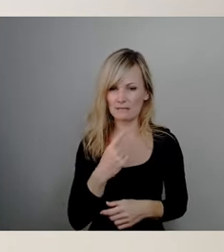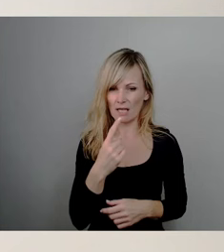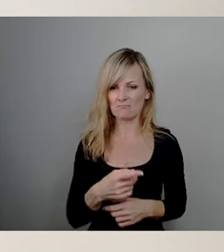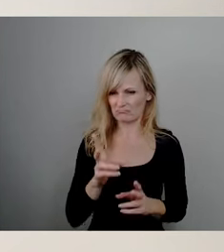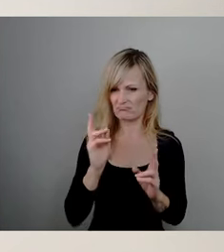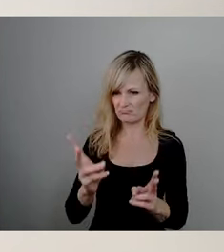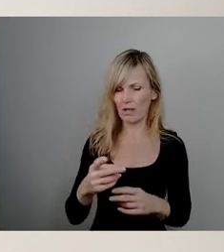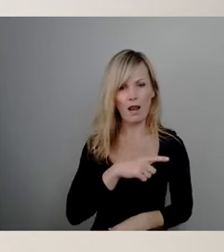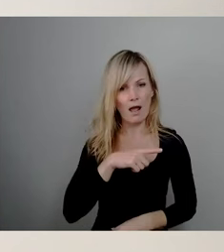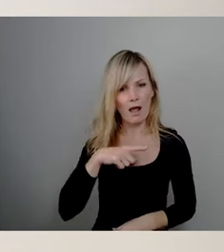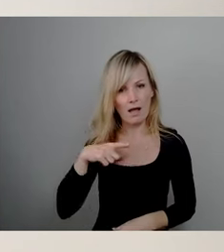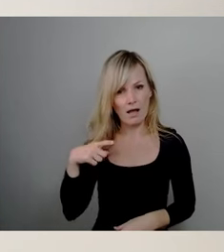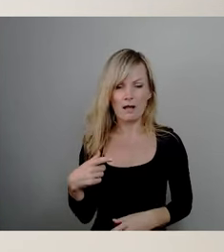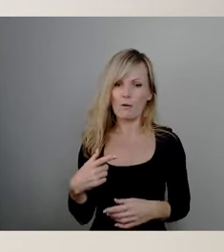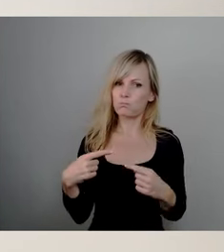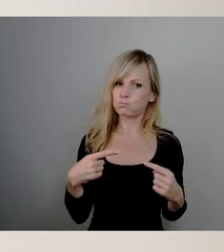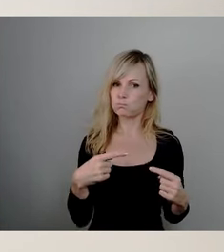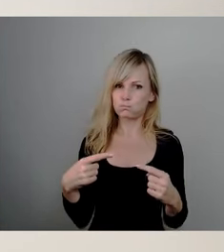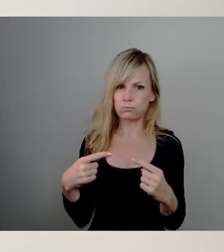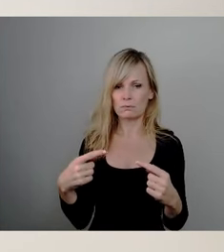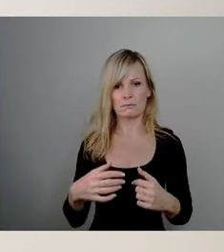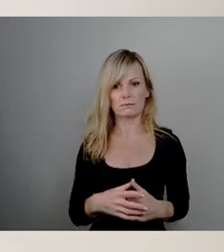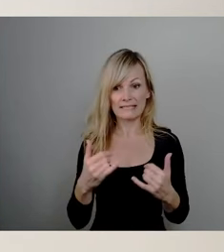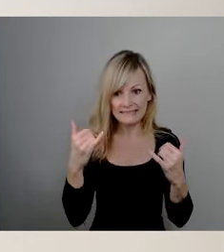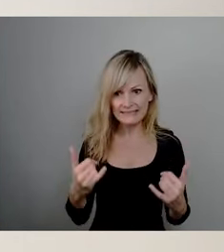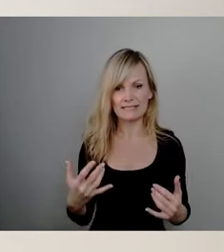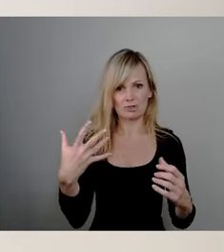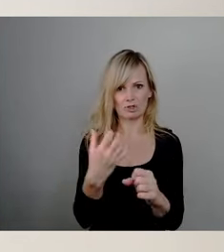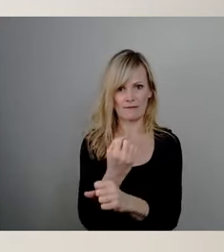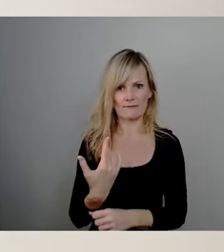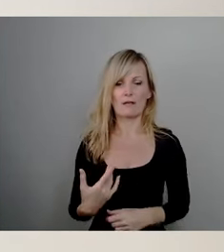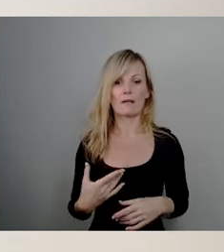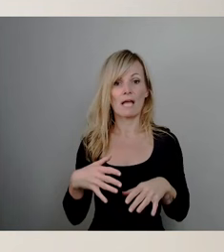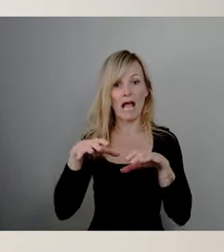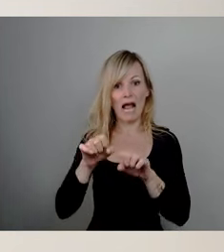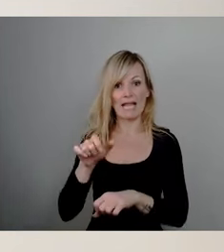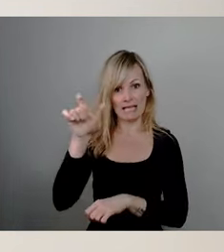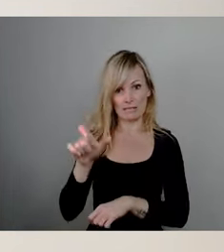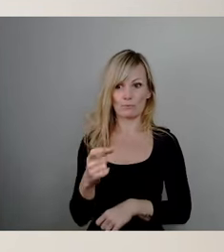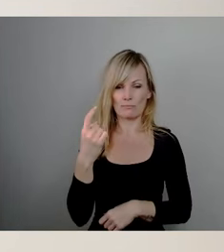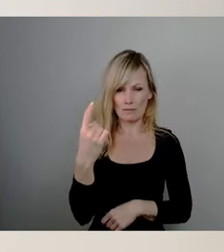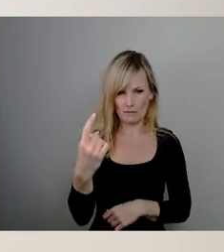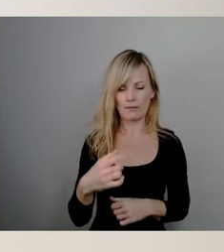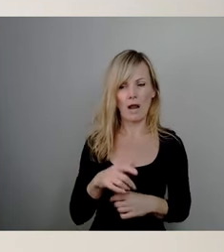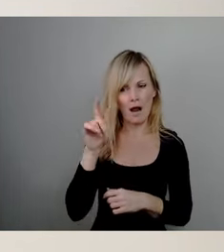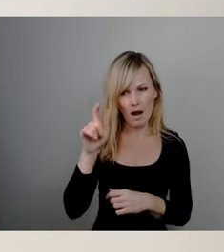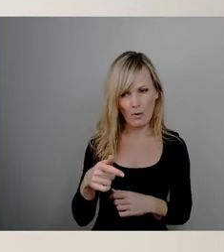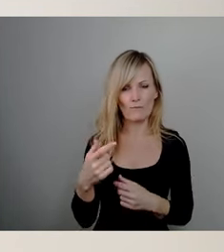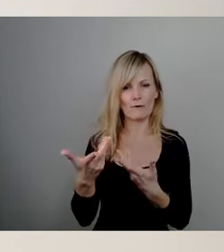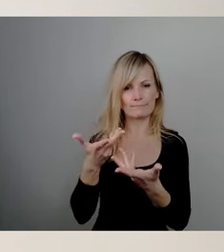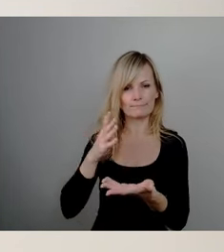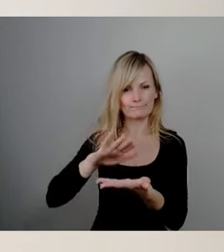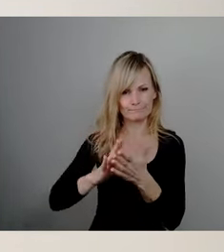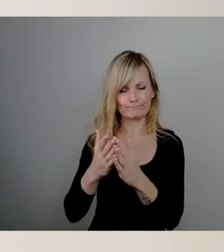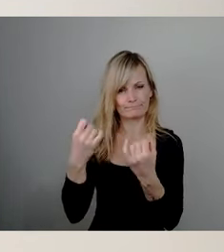erreicht, dass wir uns mit dem Eigentümer darauf verständigt haben, dass es zwei Verkehrswertgutachten, die jetzt auch